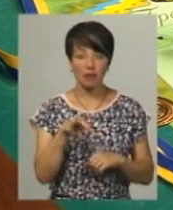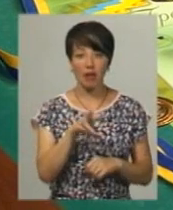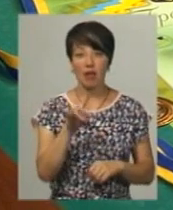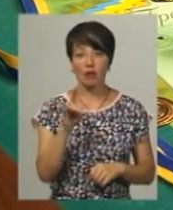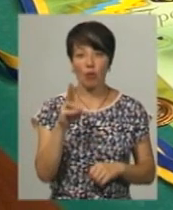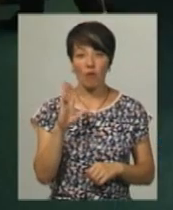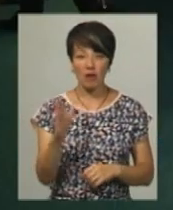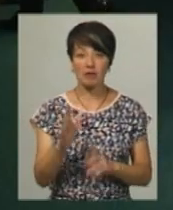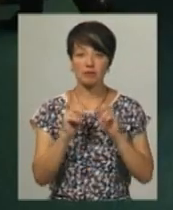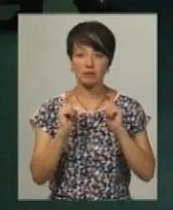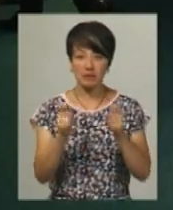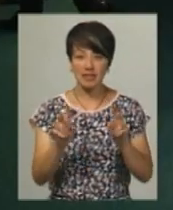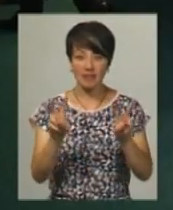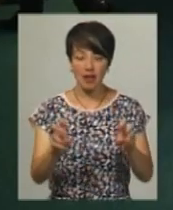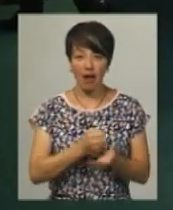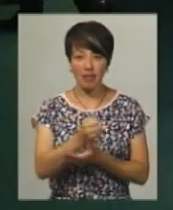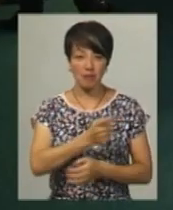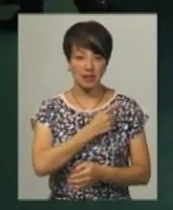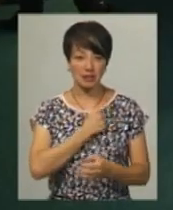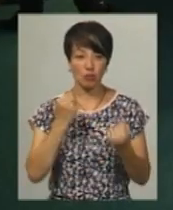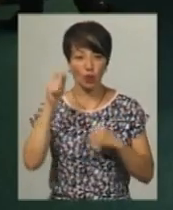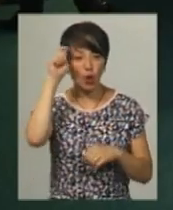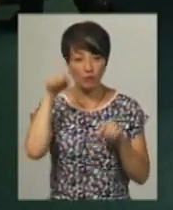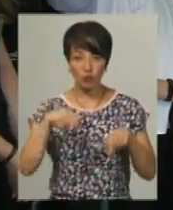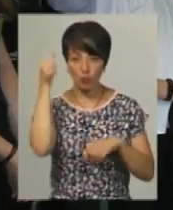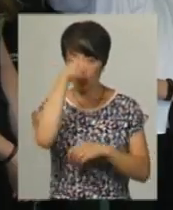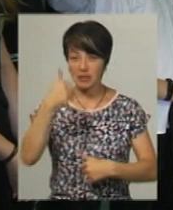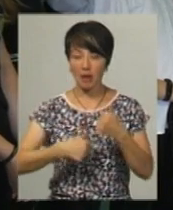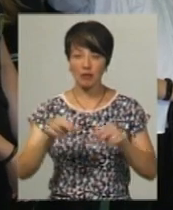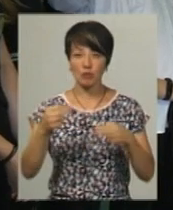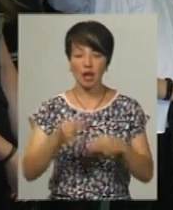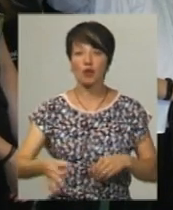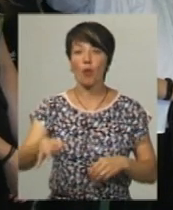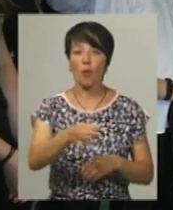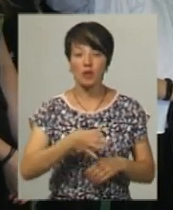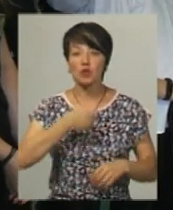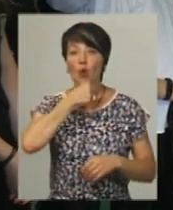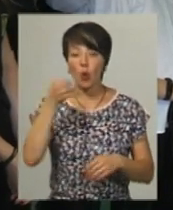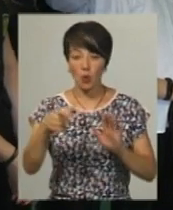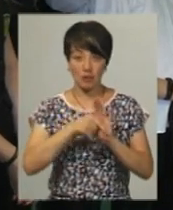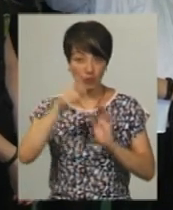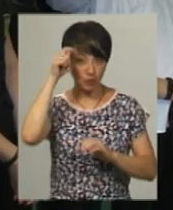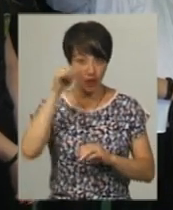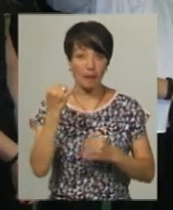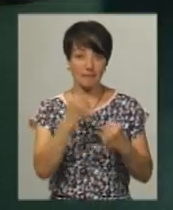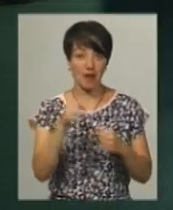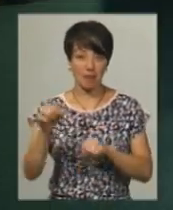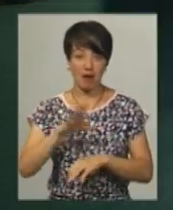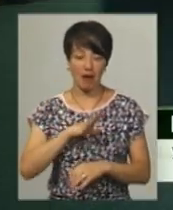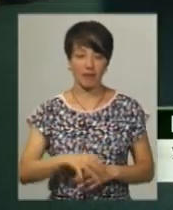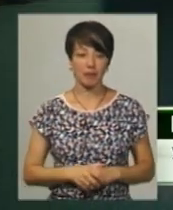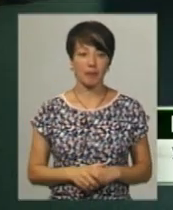Ларкову присвоїли звання кандидатом в майстри спорту. Хлопець в цьому році змагався на чемпіонаті області з дорослими чоловіками та перемагав.